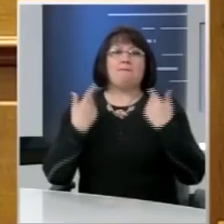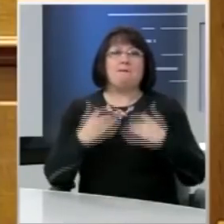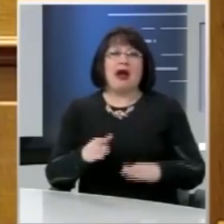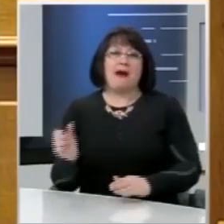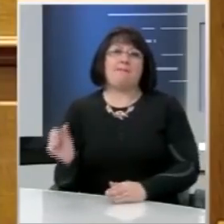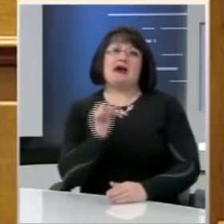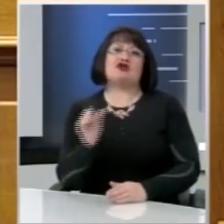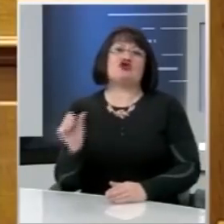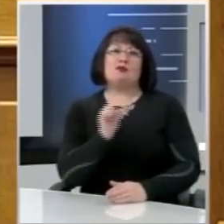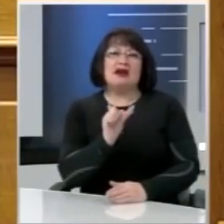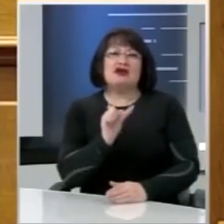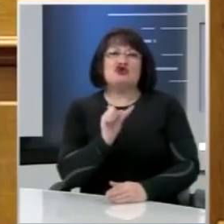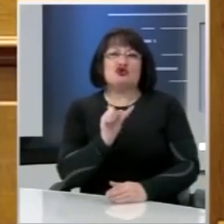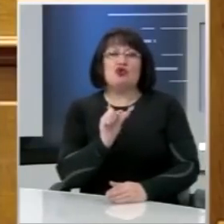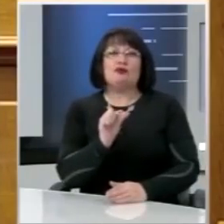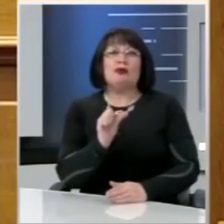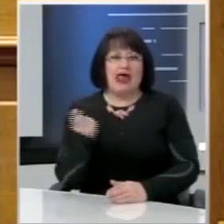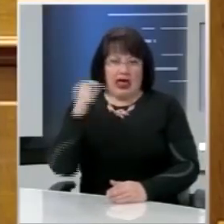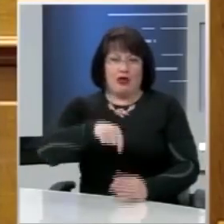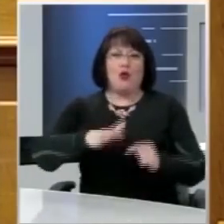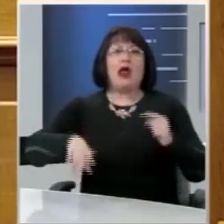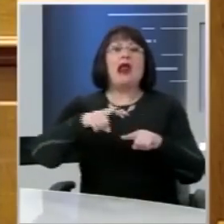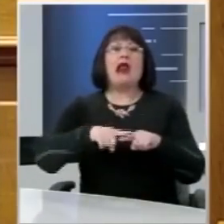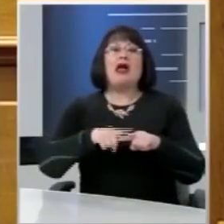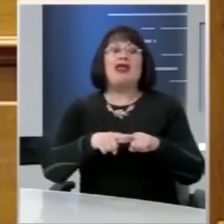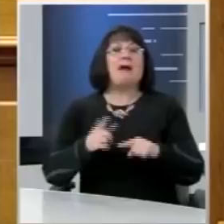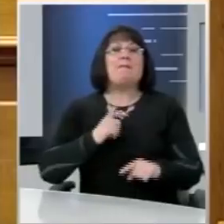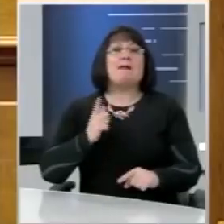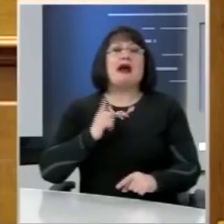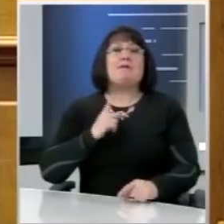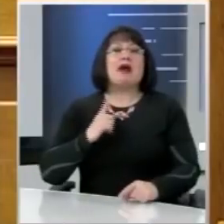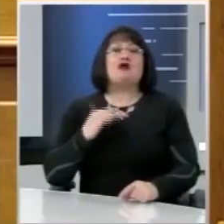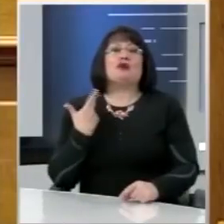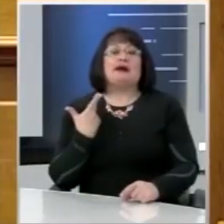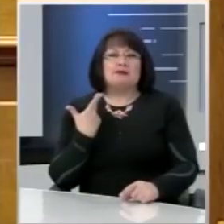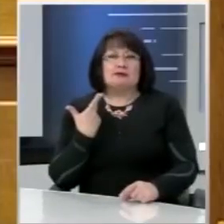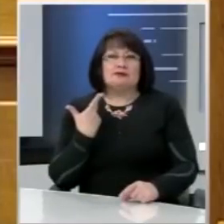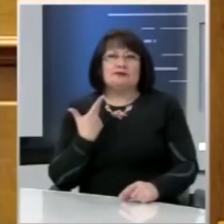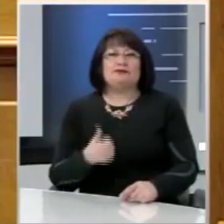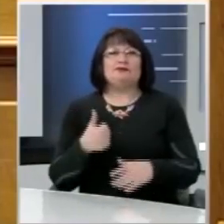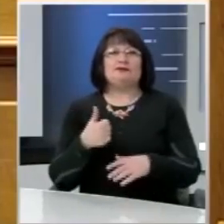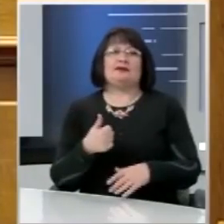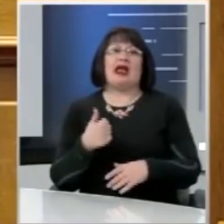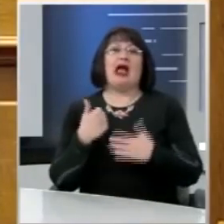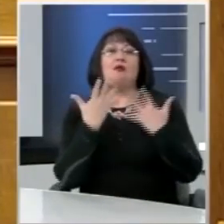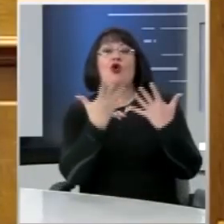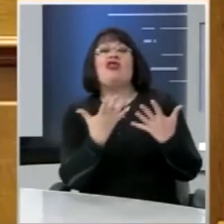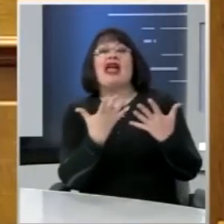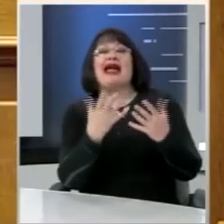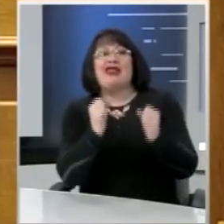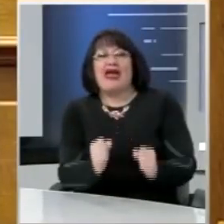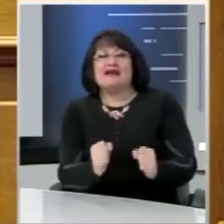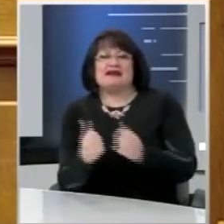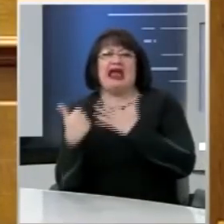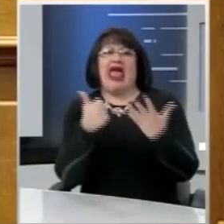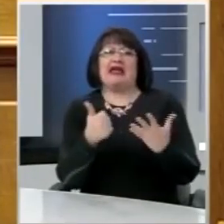γυρίσουν πίσω, αυτό που τους περιμένει είναι ευελιξία για 6 στις 10 θέσεις εργασίας,